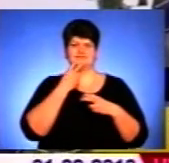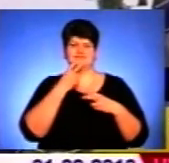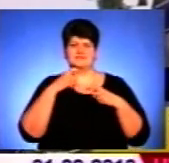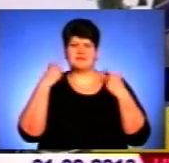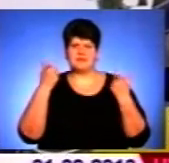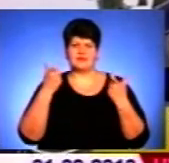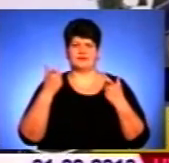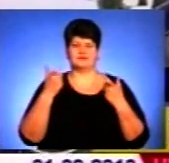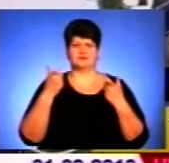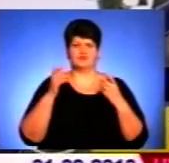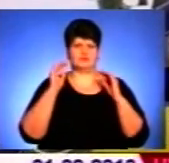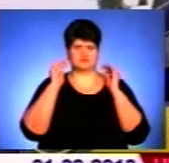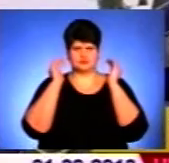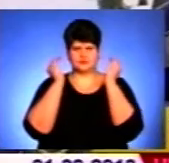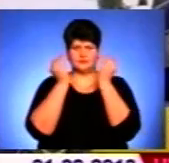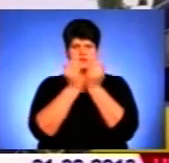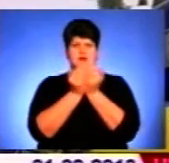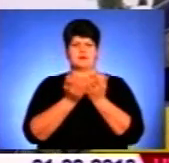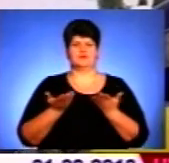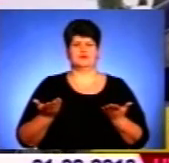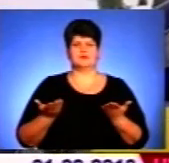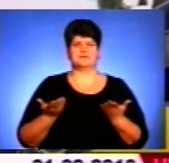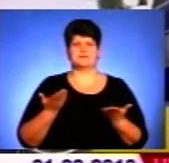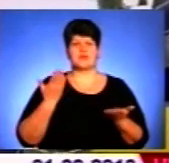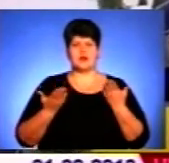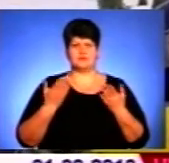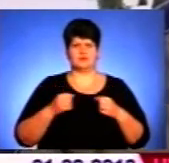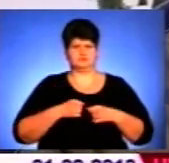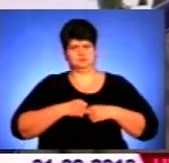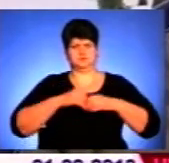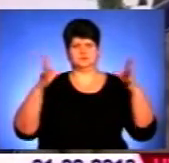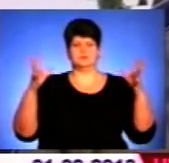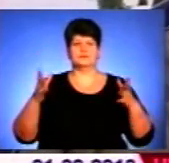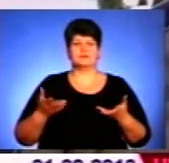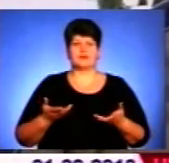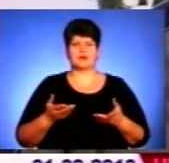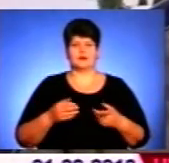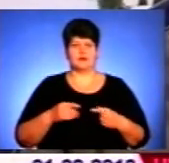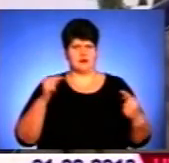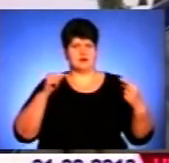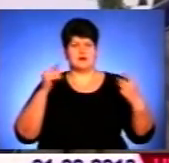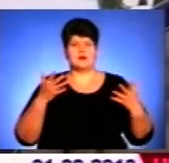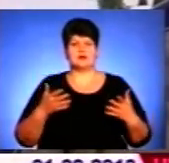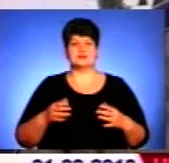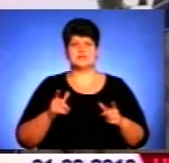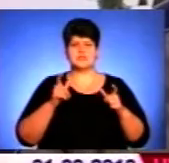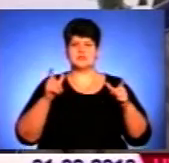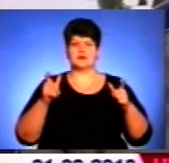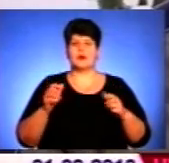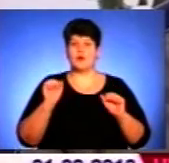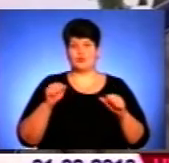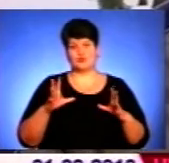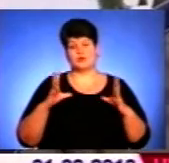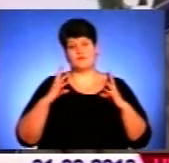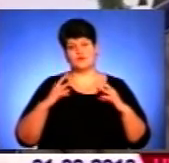інколи замкнутість така, немотивована або різка спишка агресії. Тобто людина може в стані бути спокою,